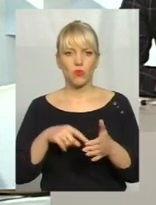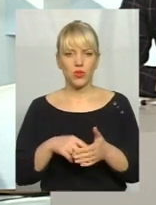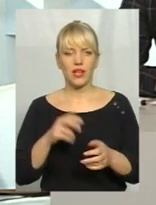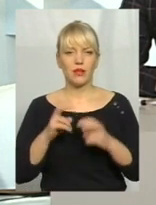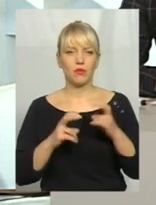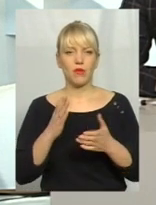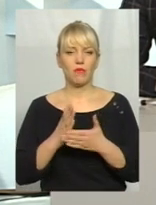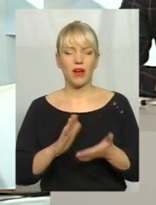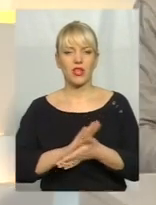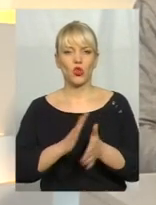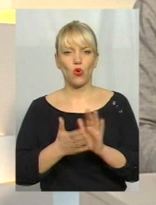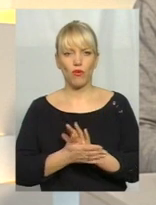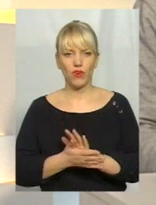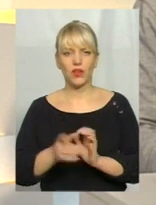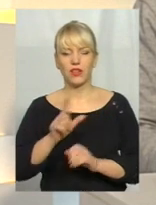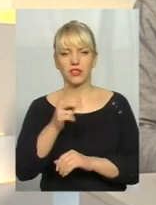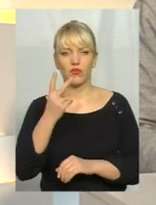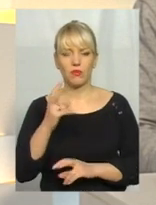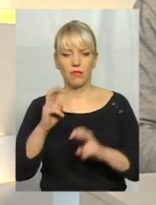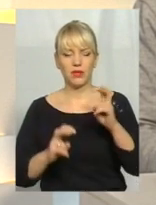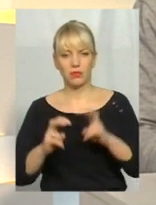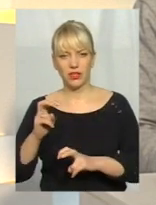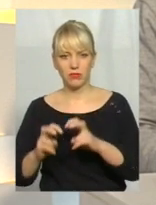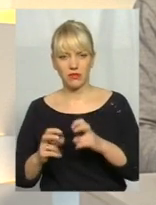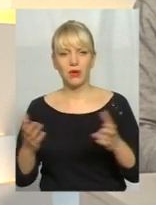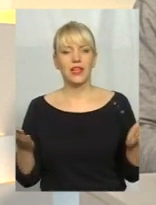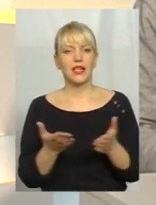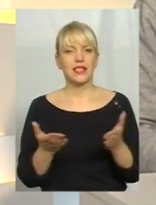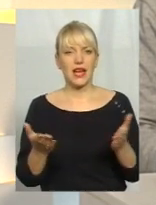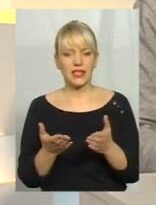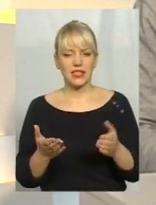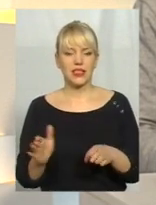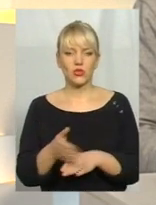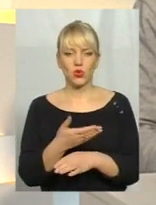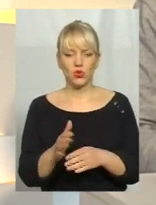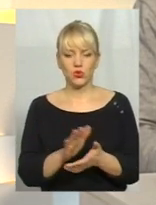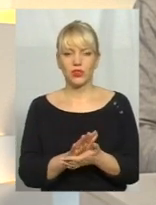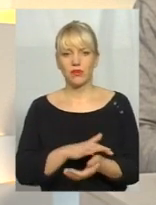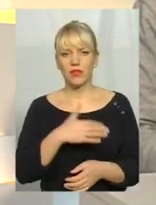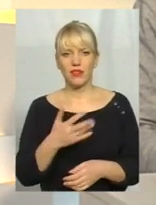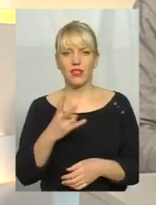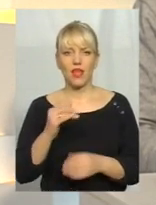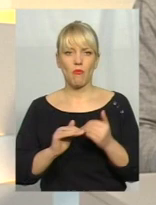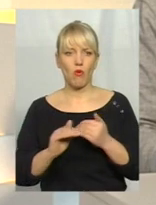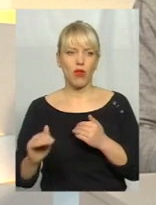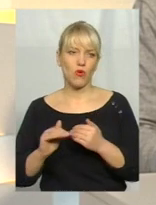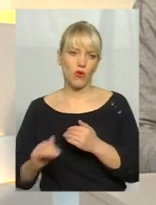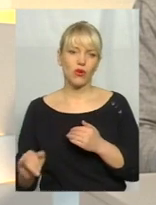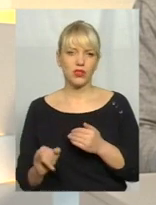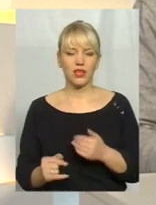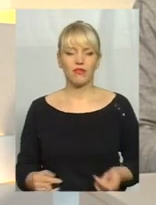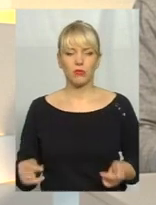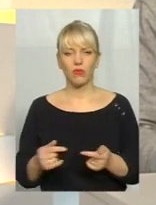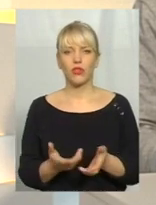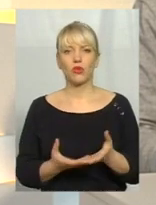має заключені договори з двома підприємцями, які сортують сміття безпосередньо на полігоні, відповідно